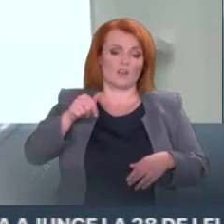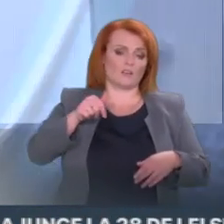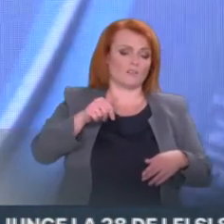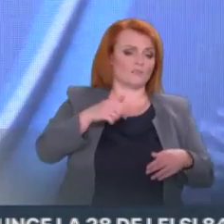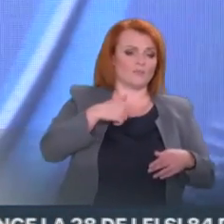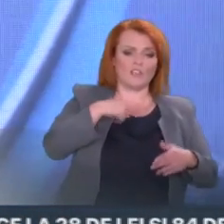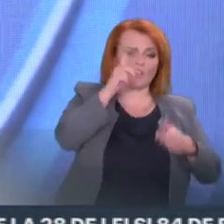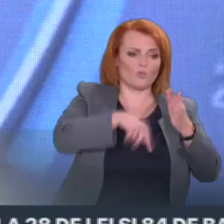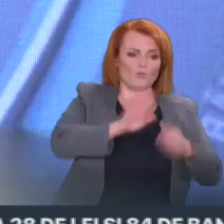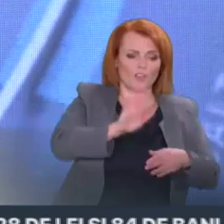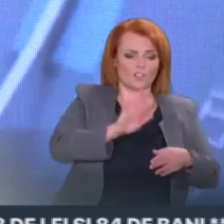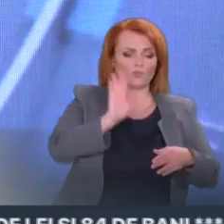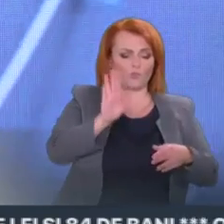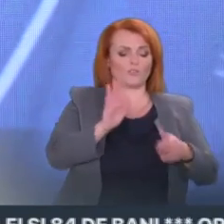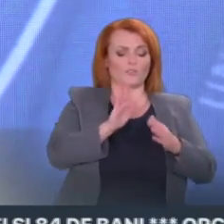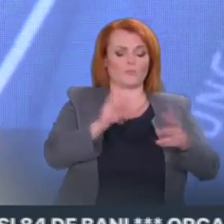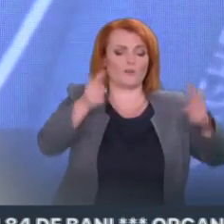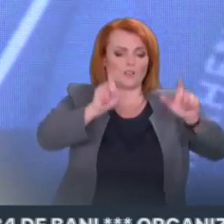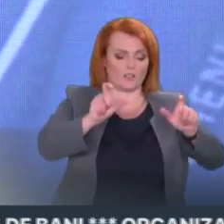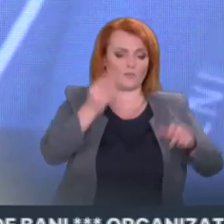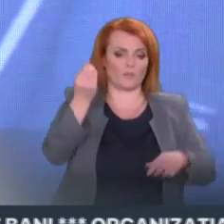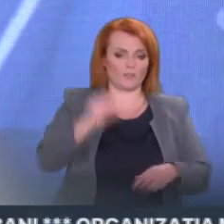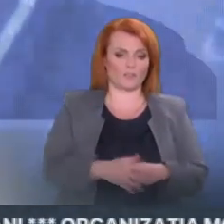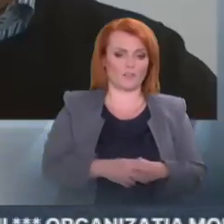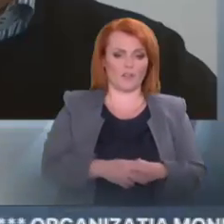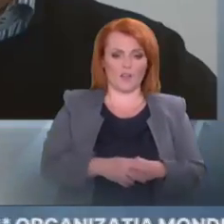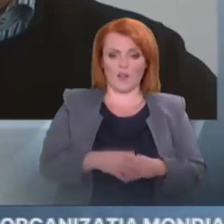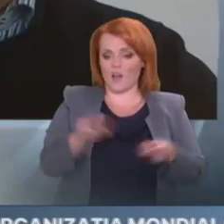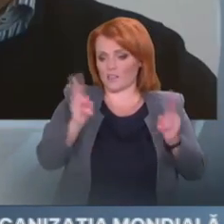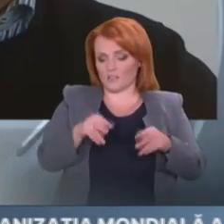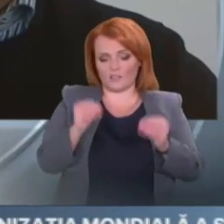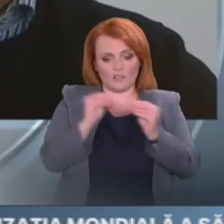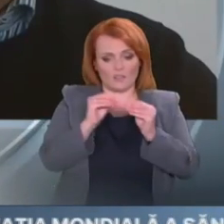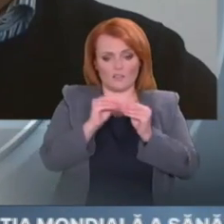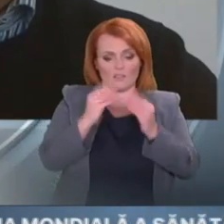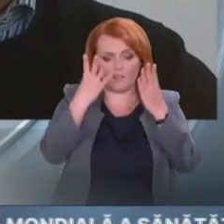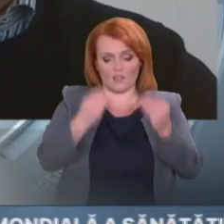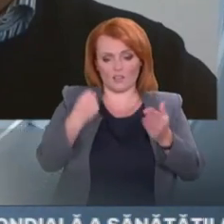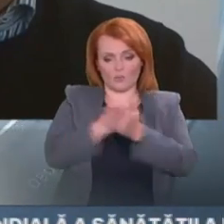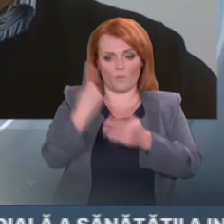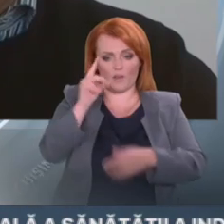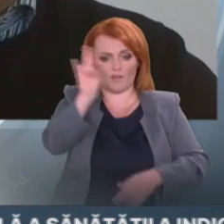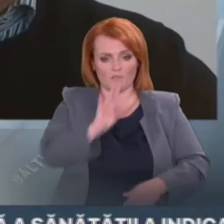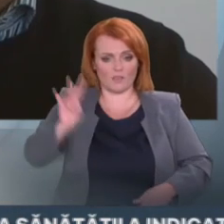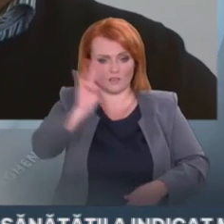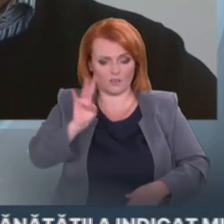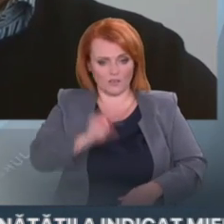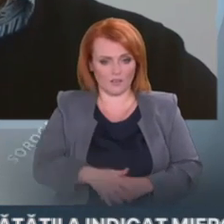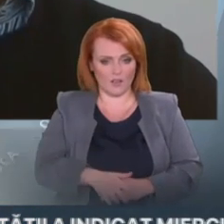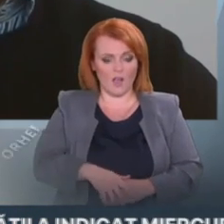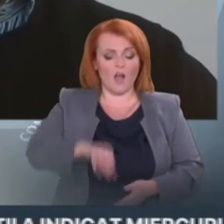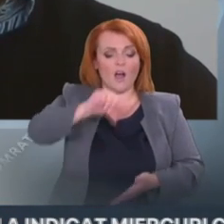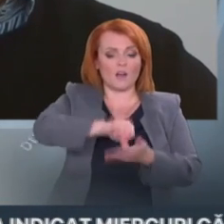Au mai rămas 10 zile până la începutul lunii următoare. Anterior sau la începutul lunii curente, reprezentanții